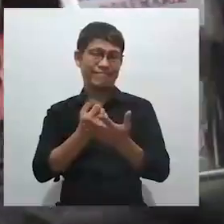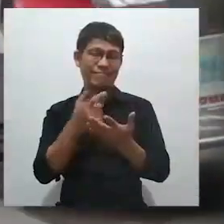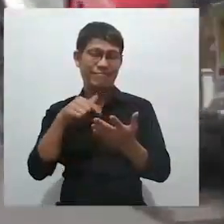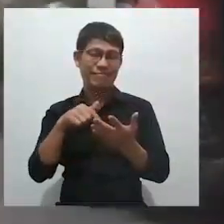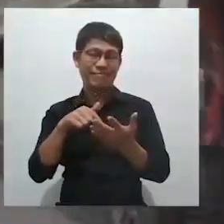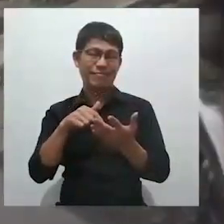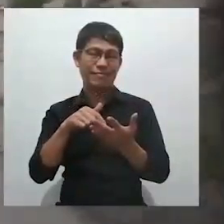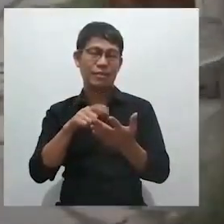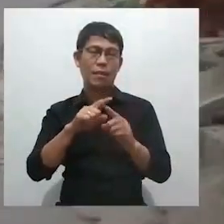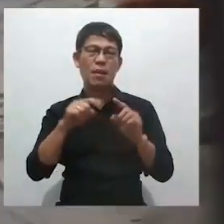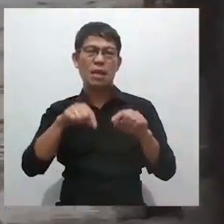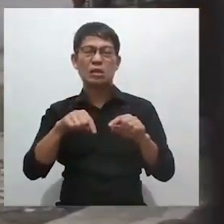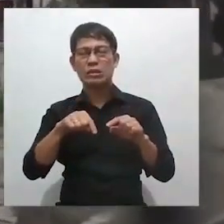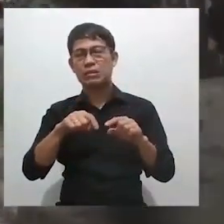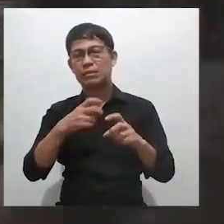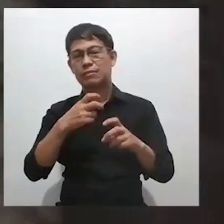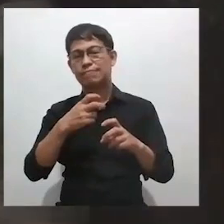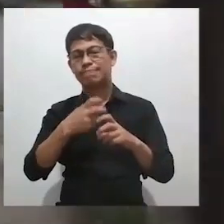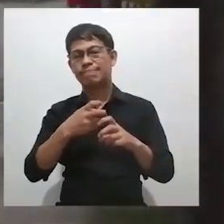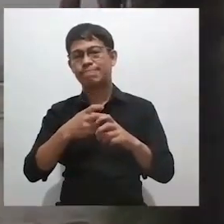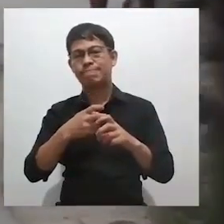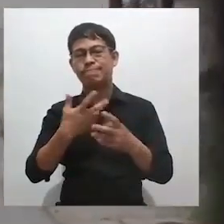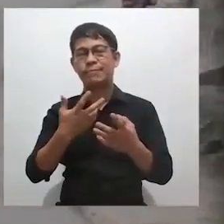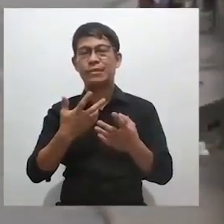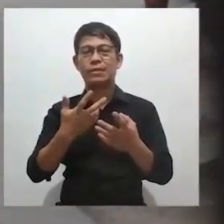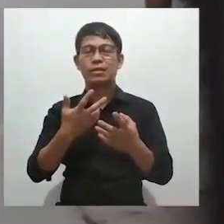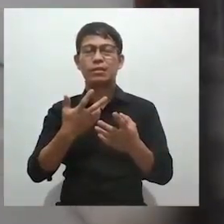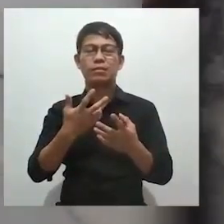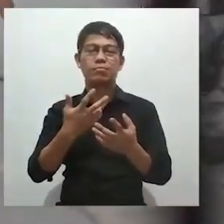ikakikita. Hindi katulad ngayon. Magaling, tatong alam.